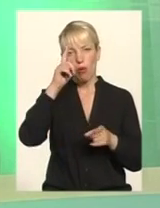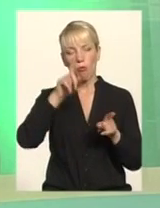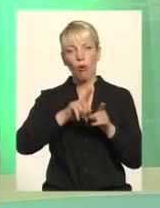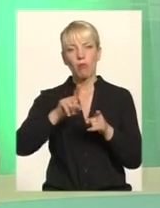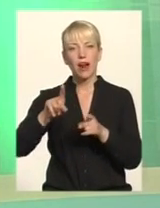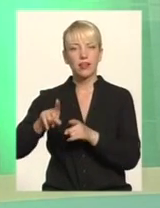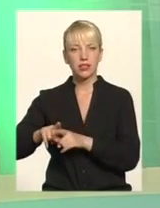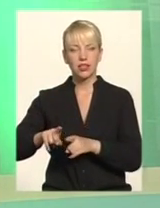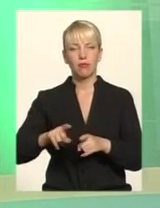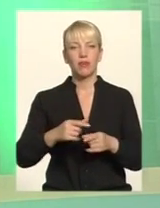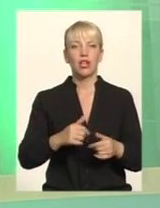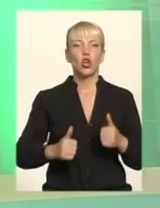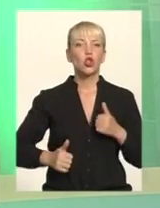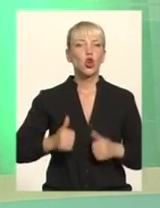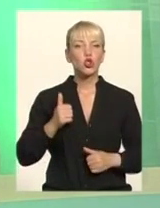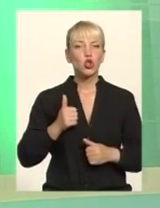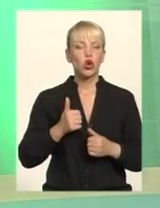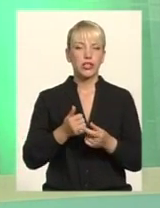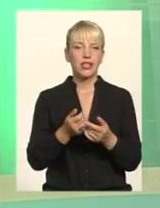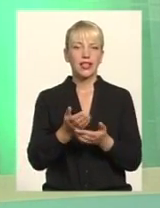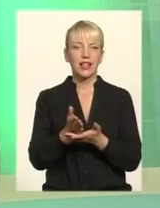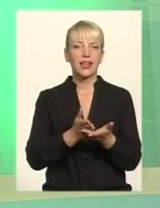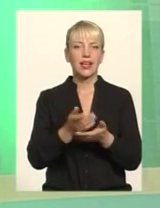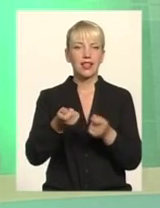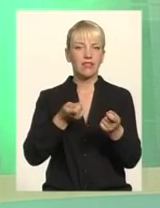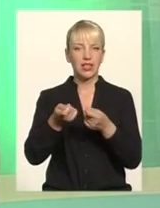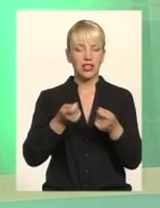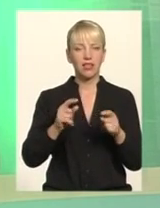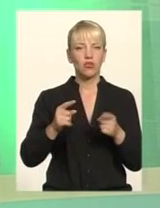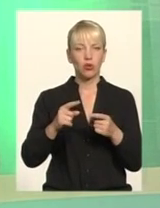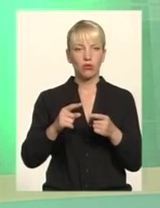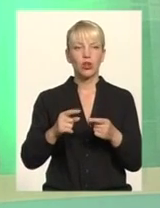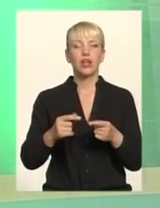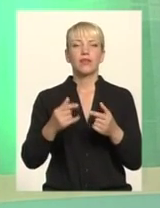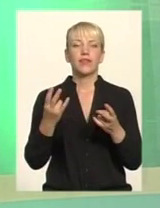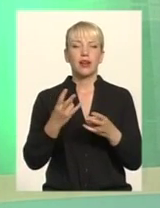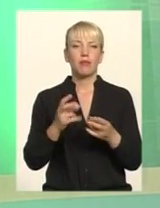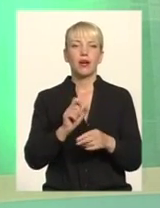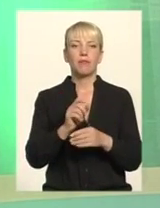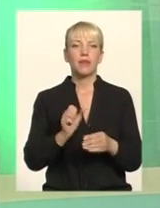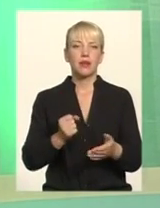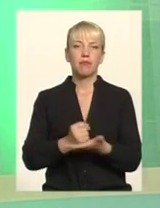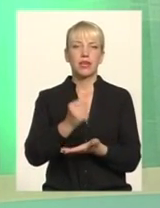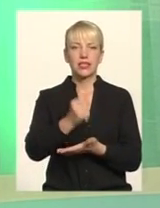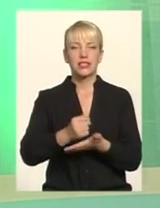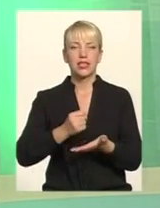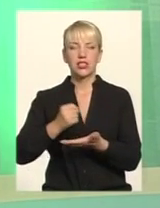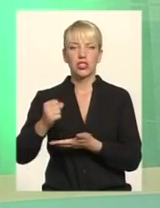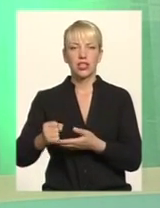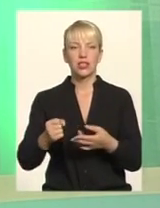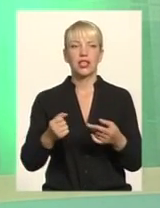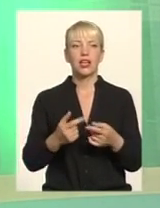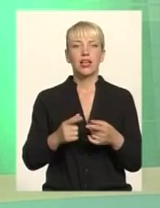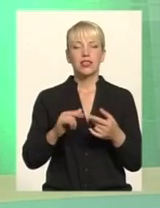Достойних керівників Тому таким чином комісійно Призначати будь-які керівні посади Це наразі